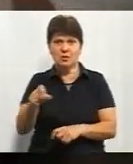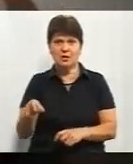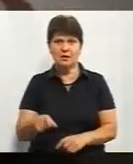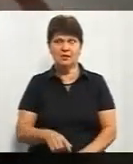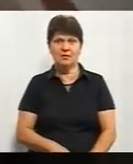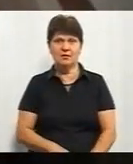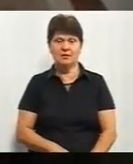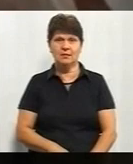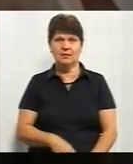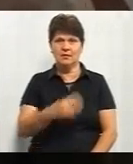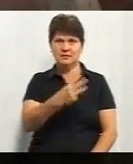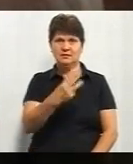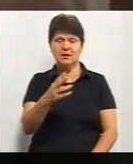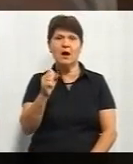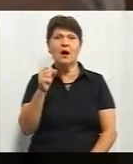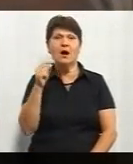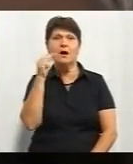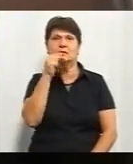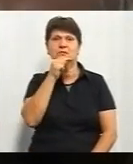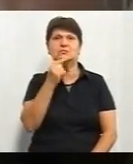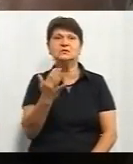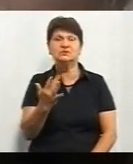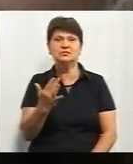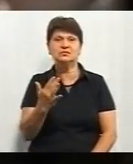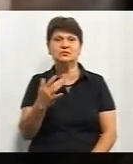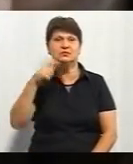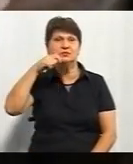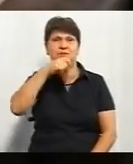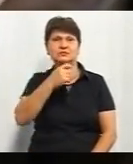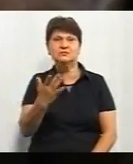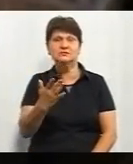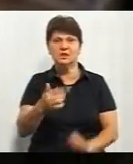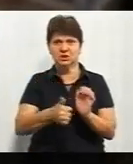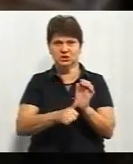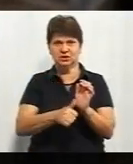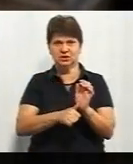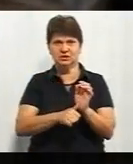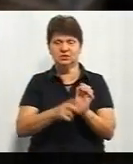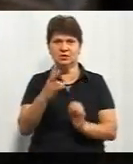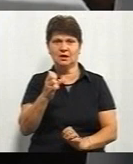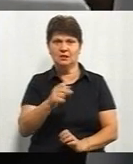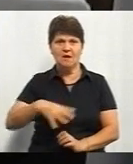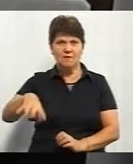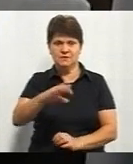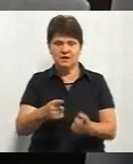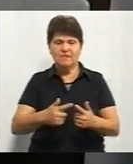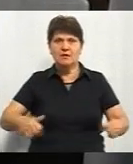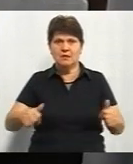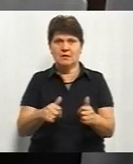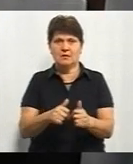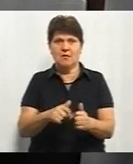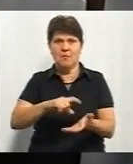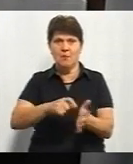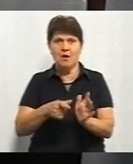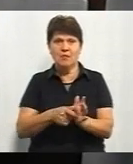33. 33, зубних щиток скільки? 6 зубних щиток на усе відділення. У